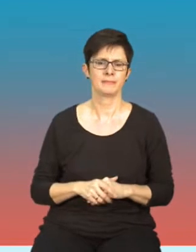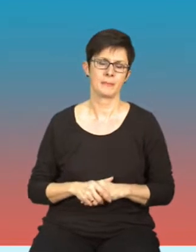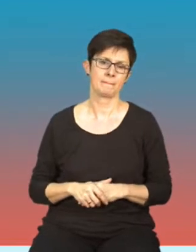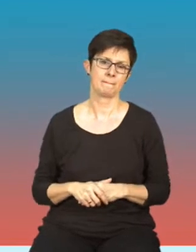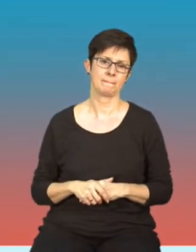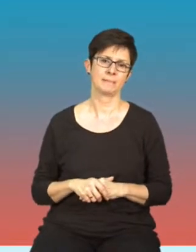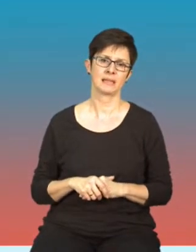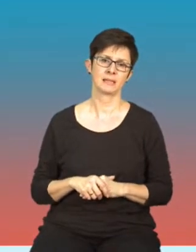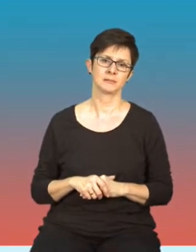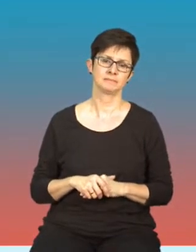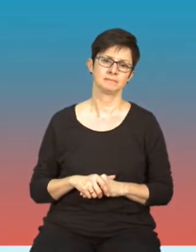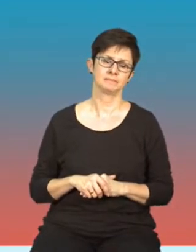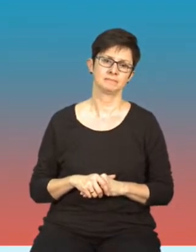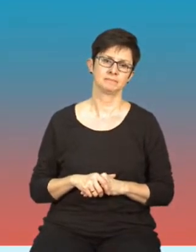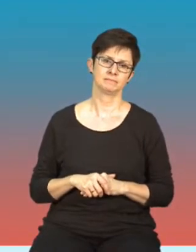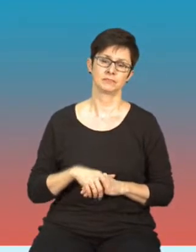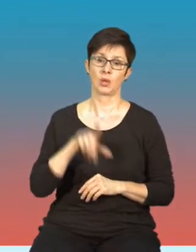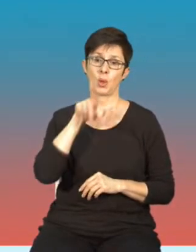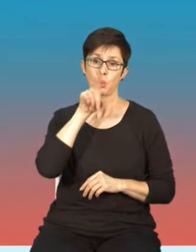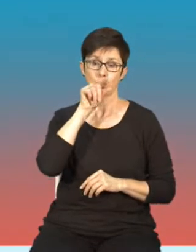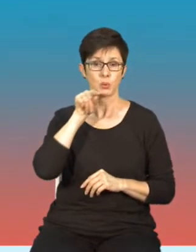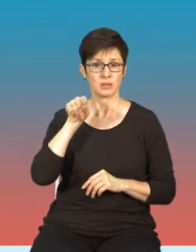Niemniej jednak, jeżeli chodzi o Twitter,